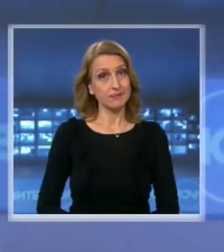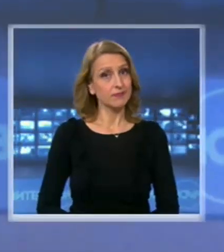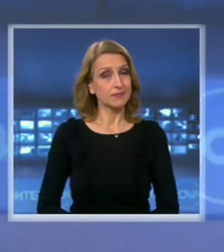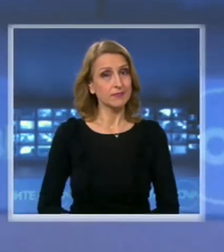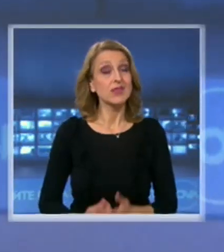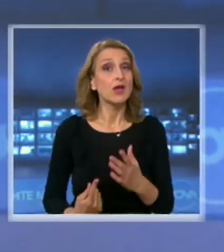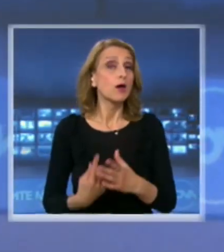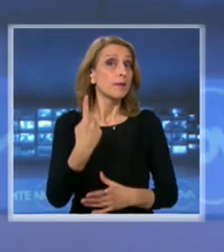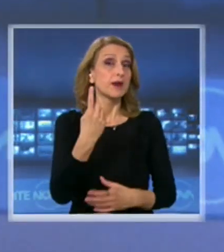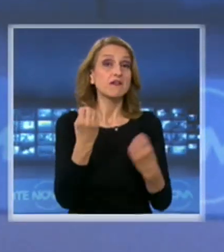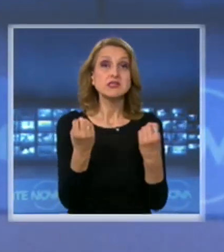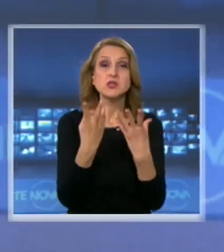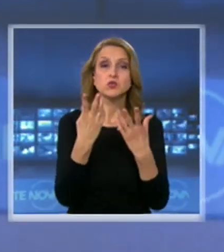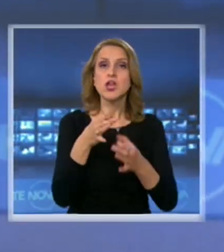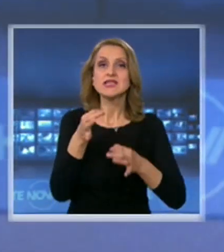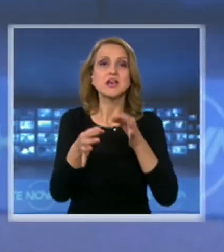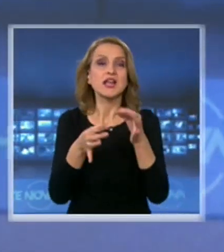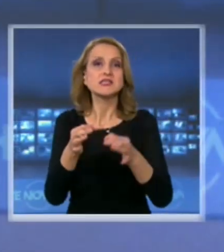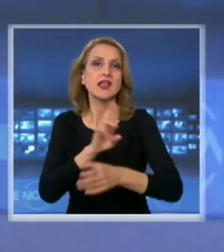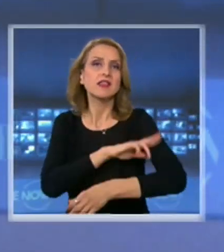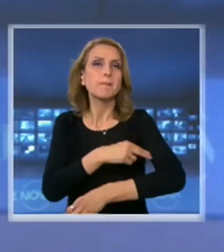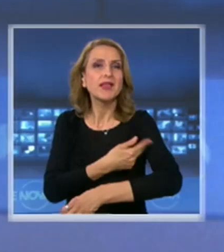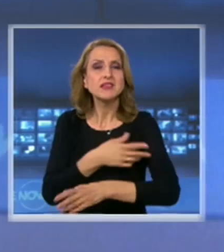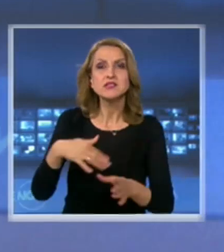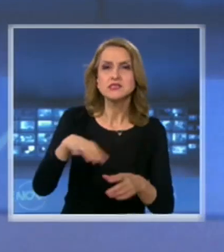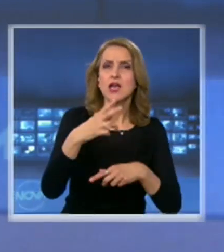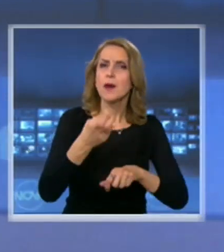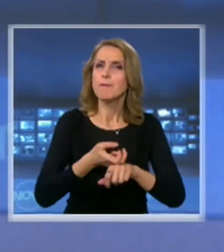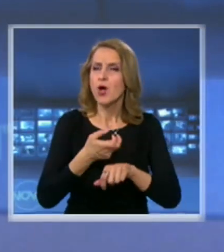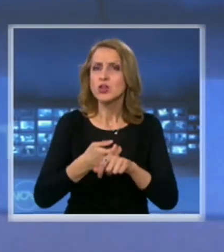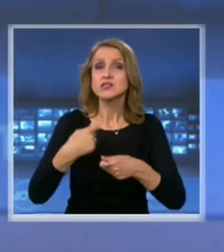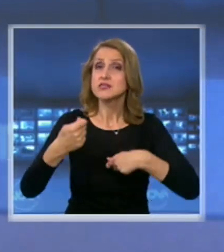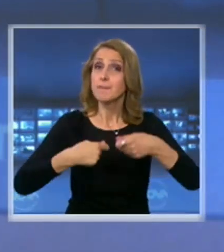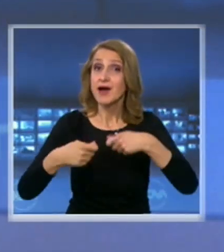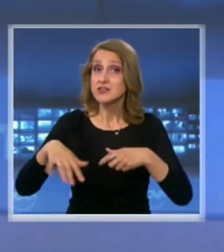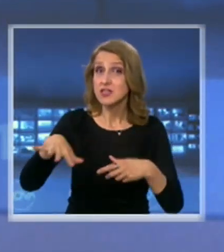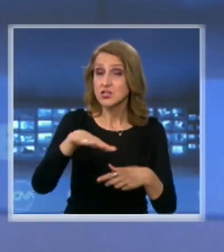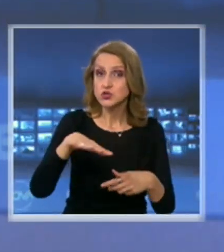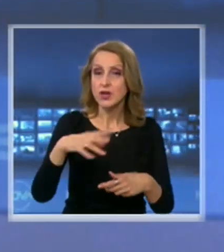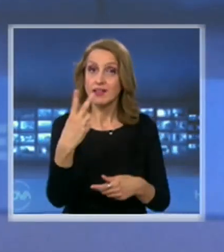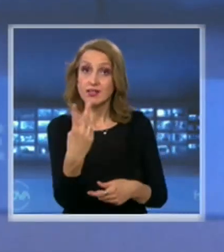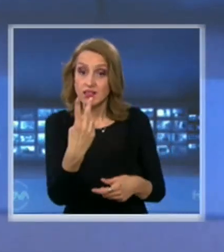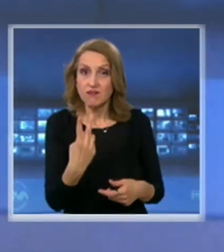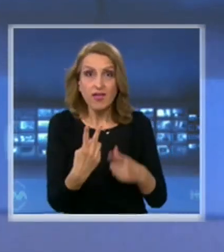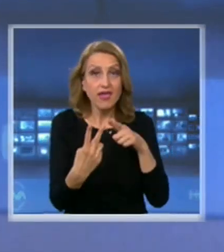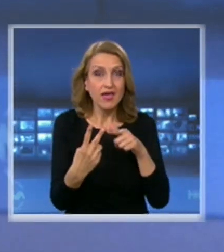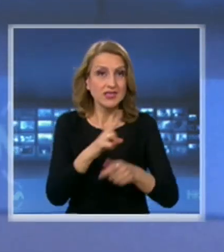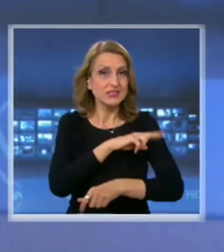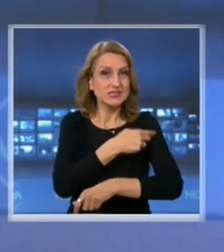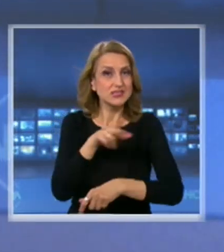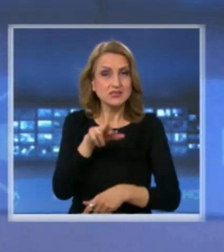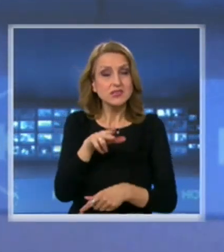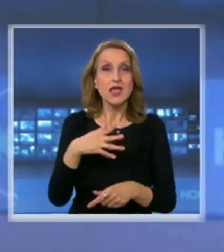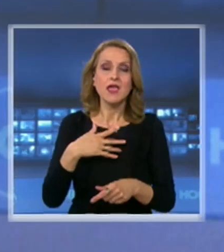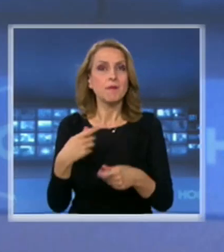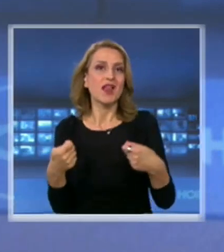Първи случай на заразени медиции в болница в Пазърджик става дума за три медицински лица. Две от тях са имали пряк контакт с болни